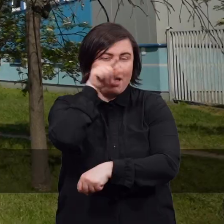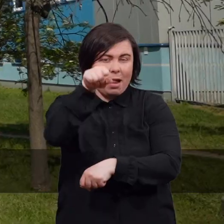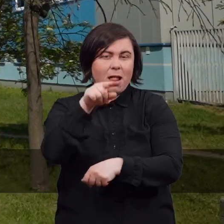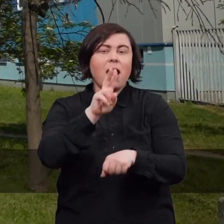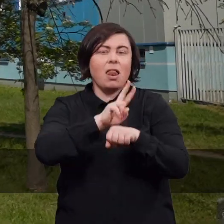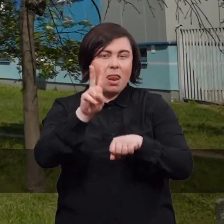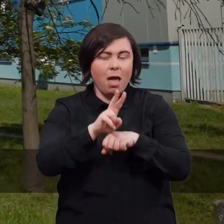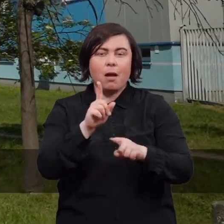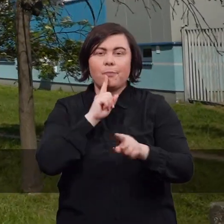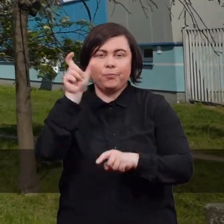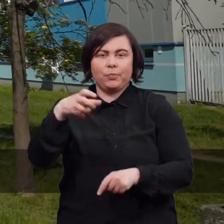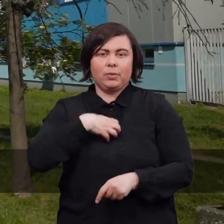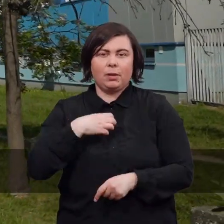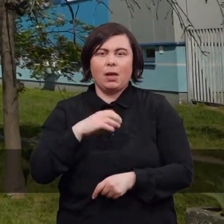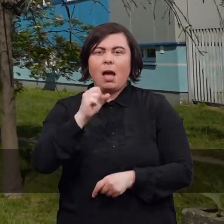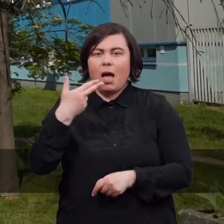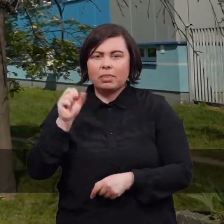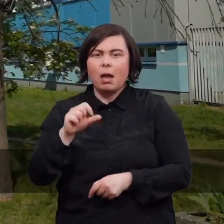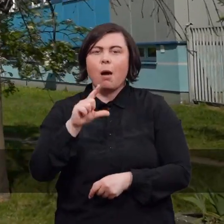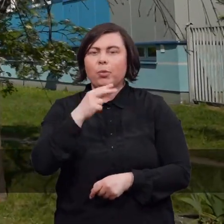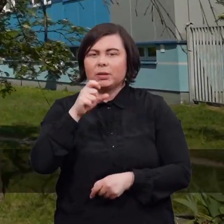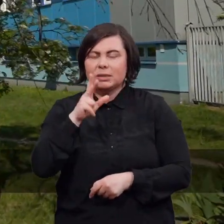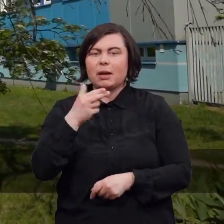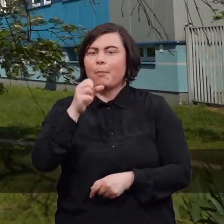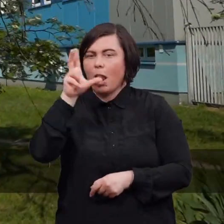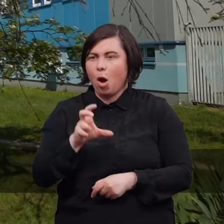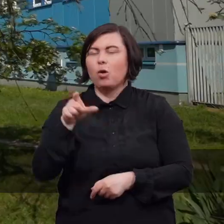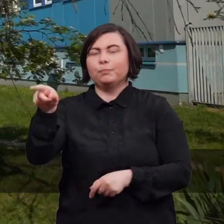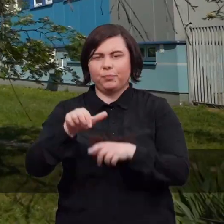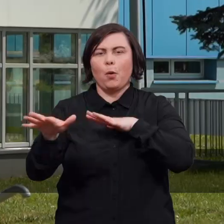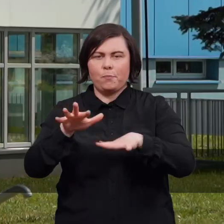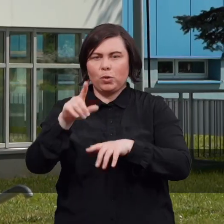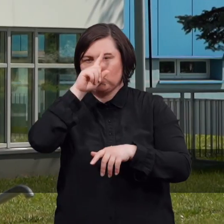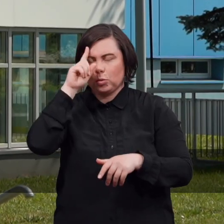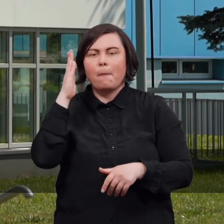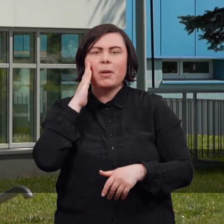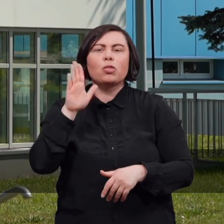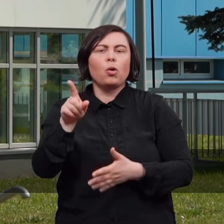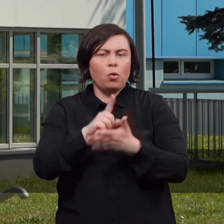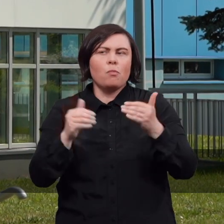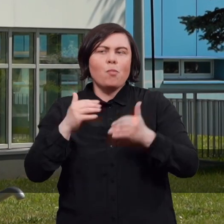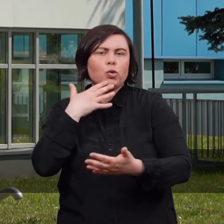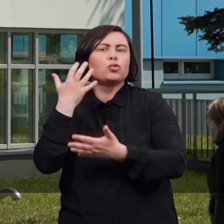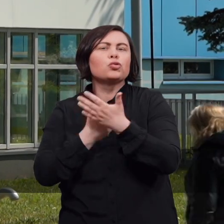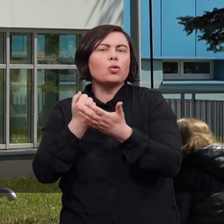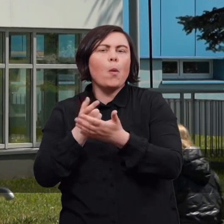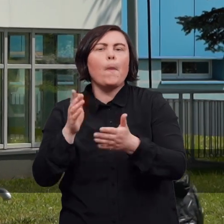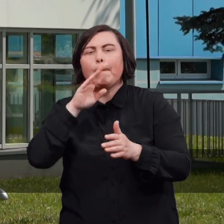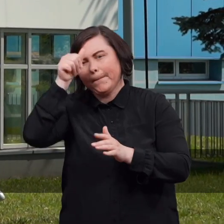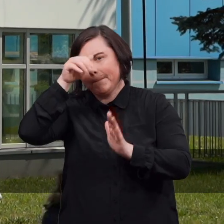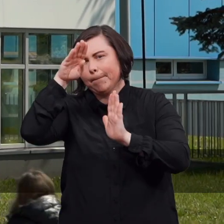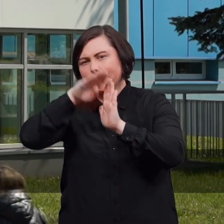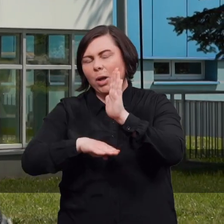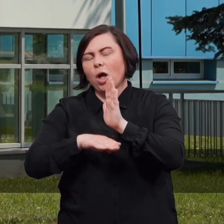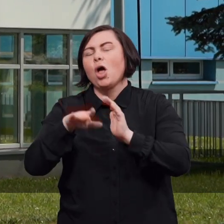Legnicy, gdzie porozmawiamy z jego dyrektorką Anną Płotnicką-Mieloch. Jest to kolejne miejsce, gdzie mieszkańcy Dolnego Śląska będą mogli skorzystać z